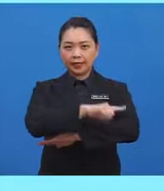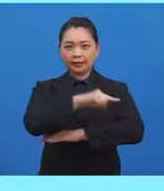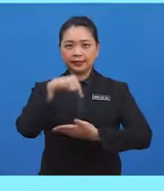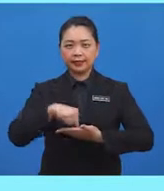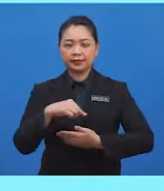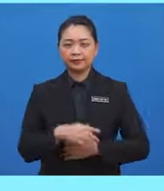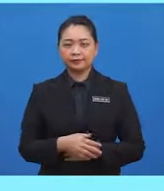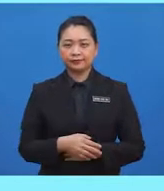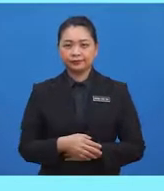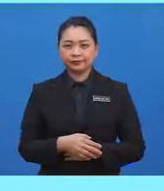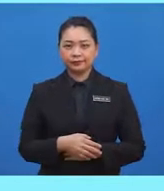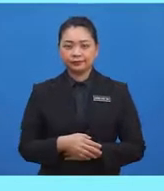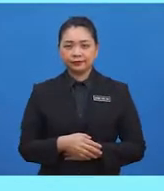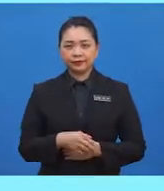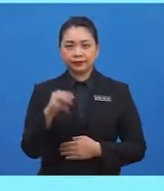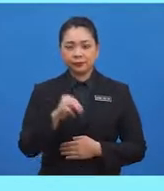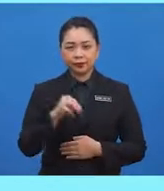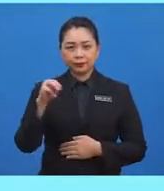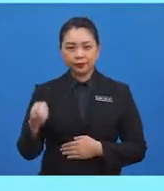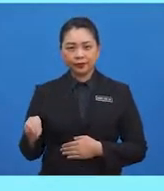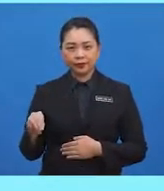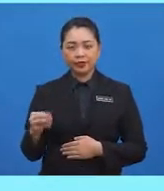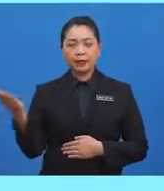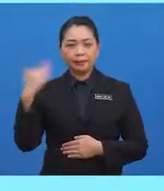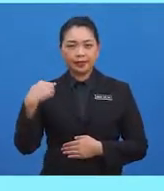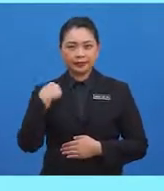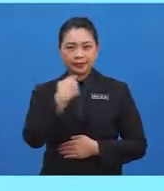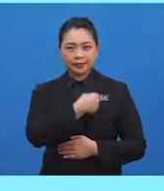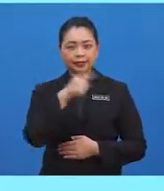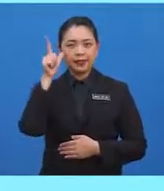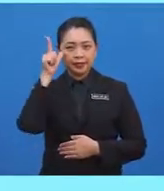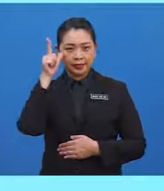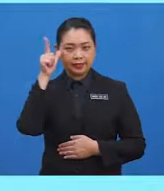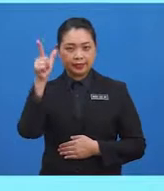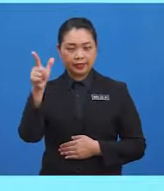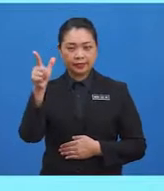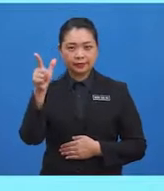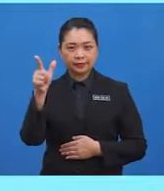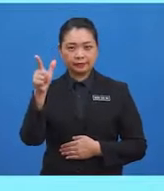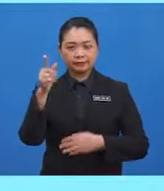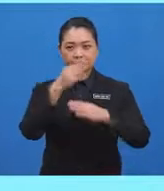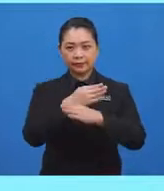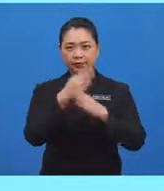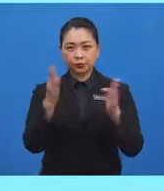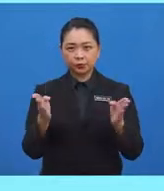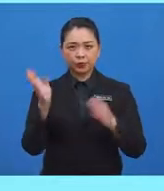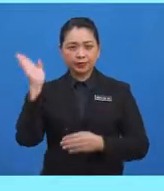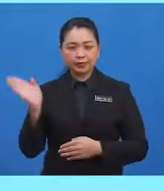Murid-murid, mari kita lihat kepada bentuk ini.